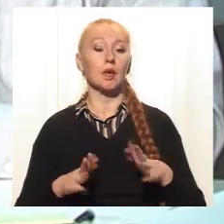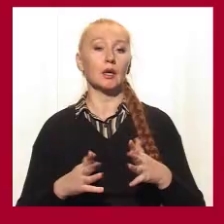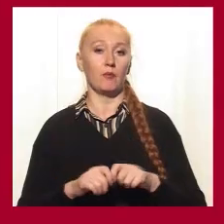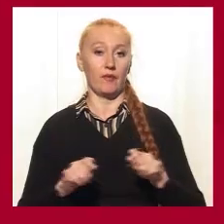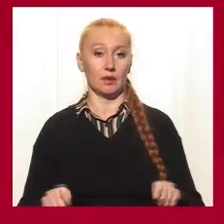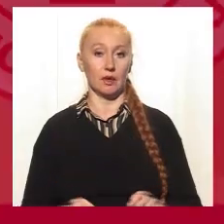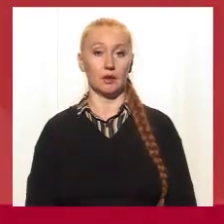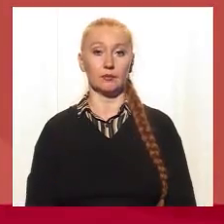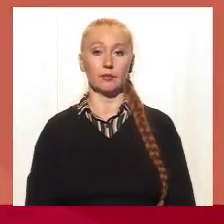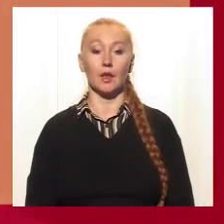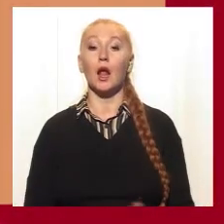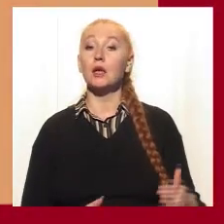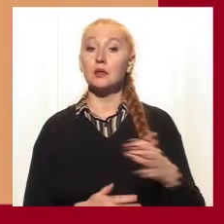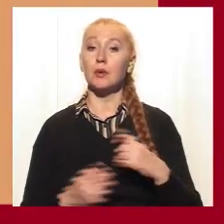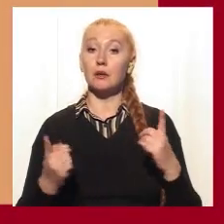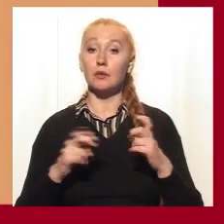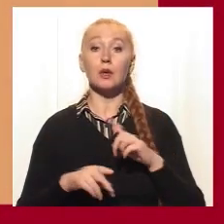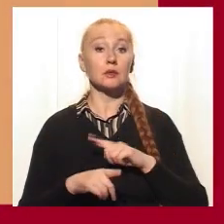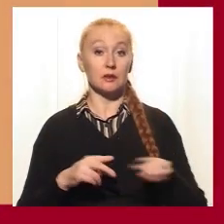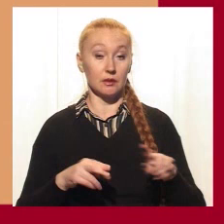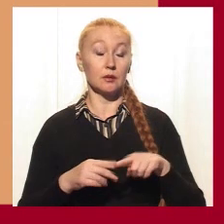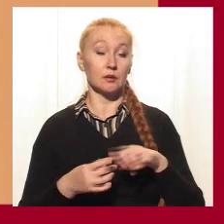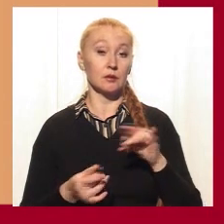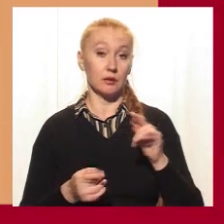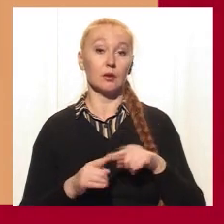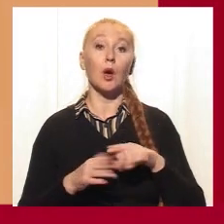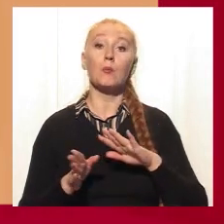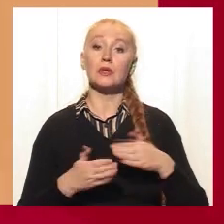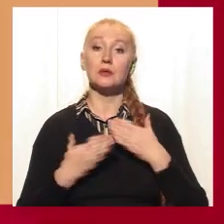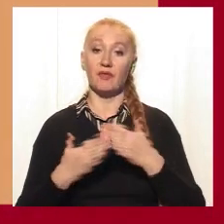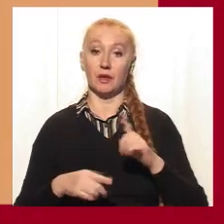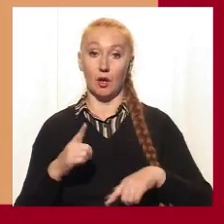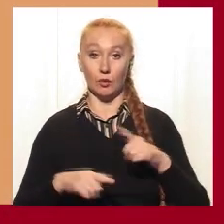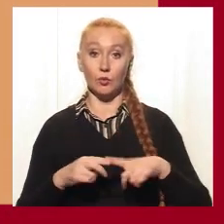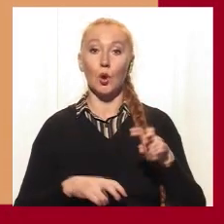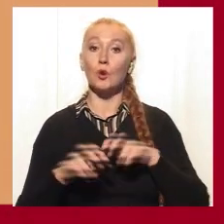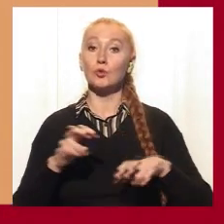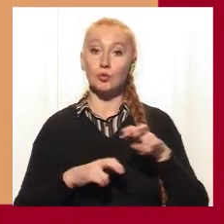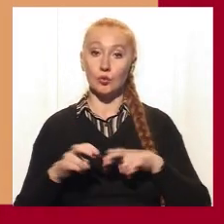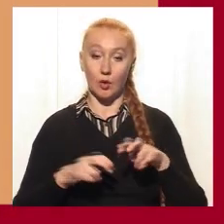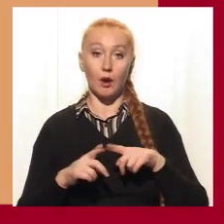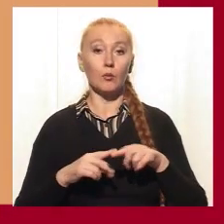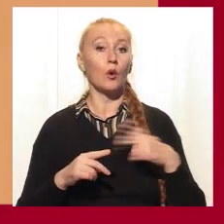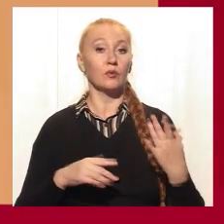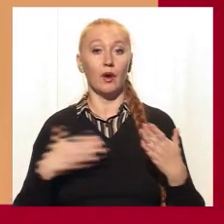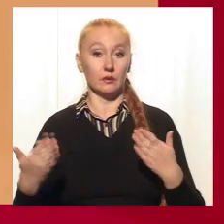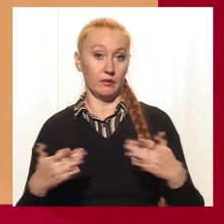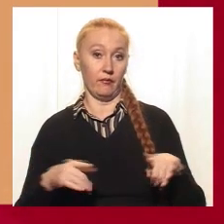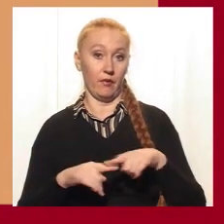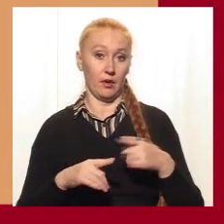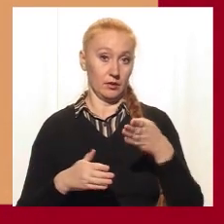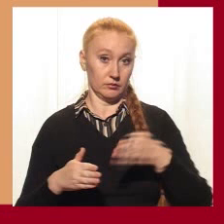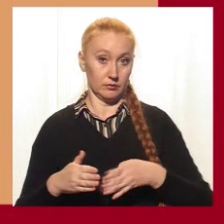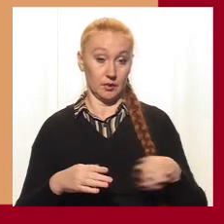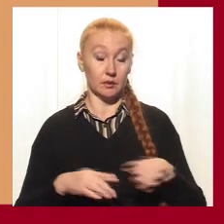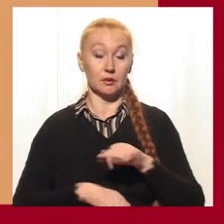відкрили. Збирати інформацію про зниклого «Червоний хрест» починає після звернення родичів. Шукають відомості по обидва боки від лінії розмежування.